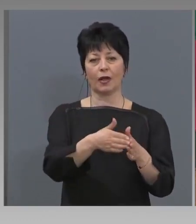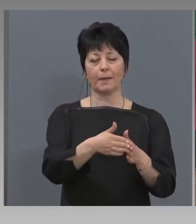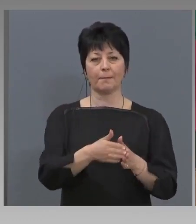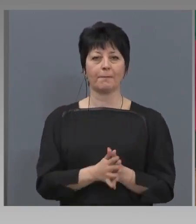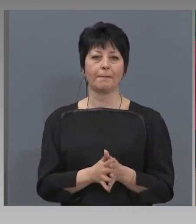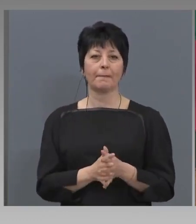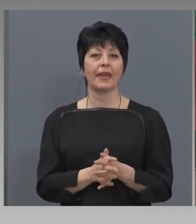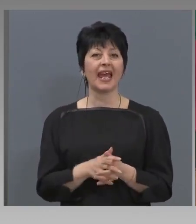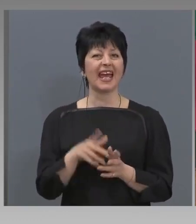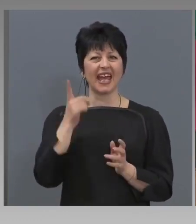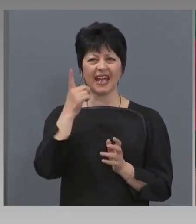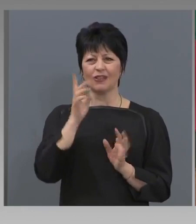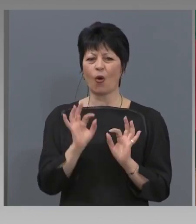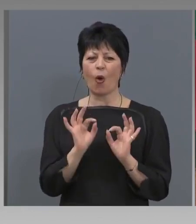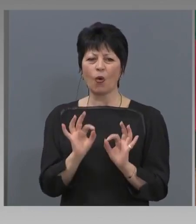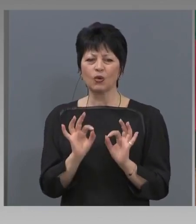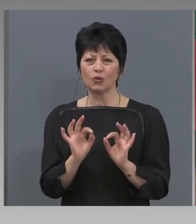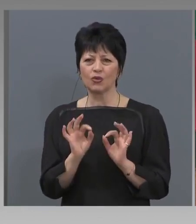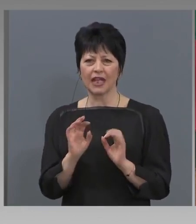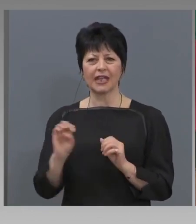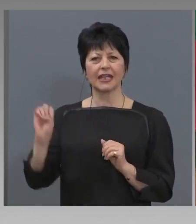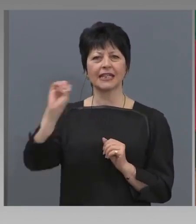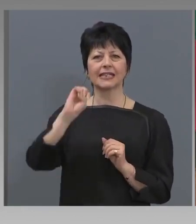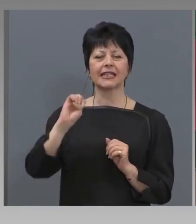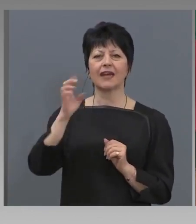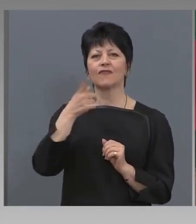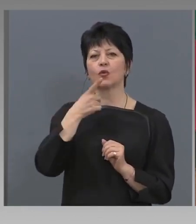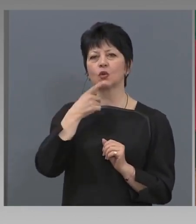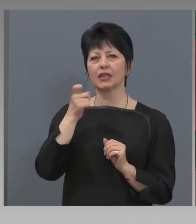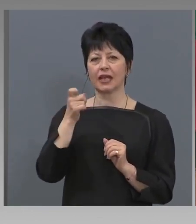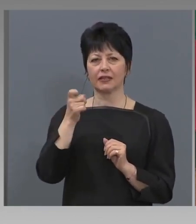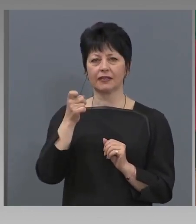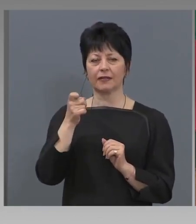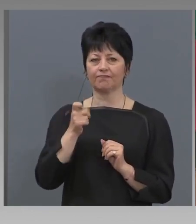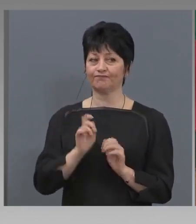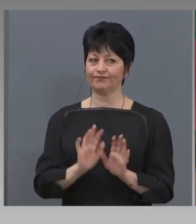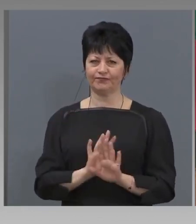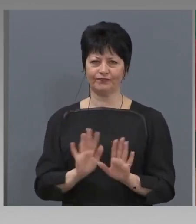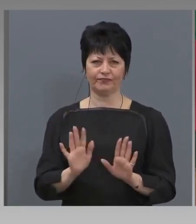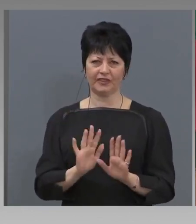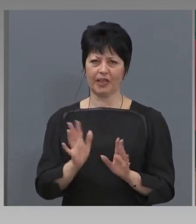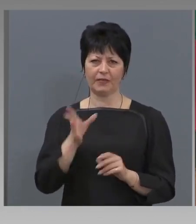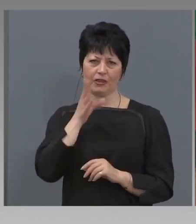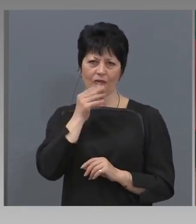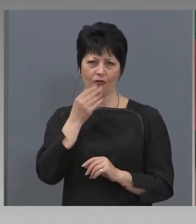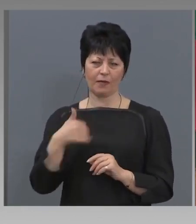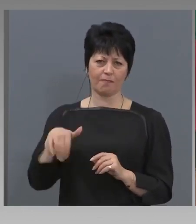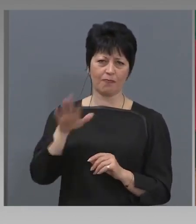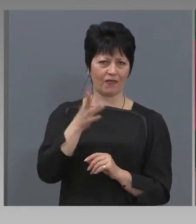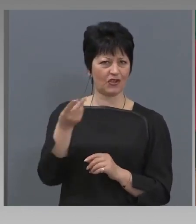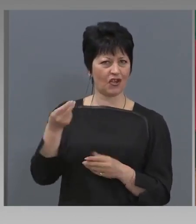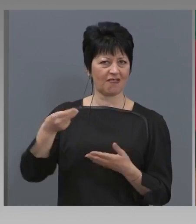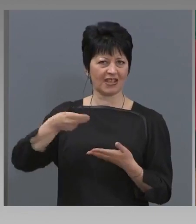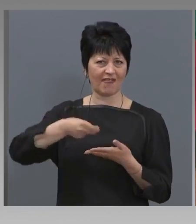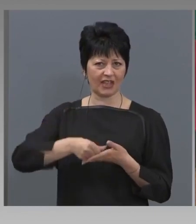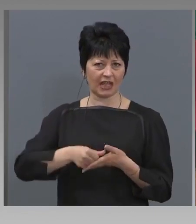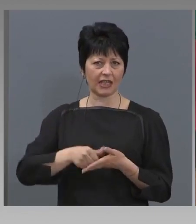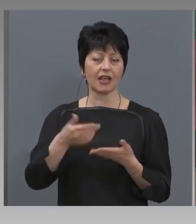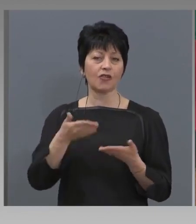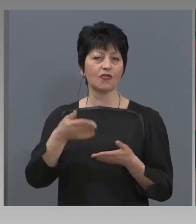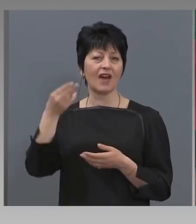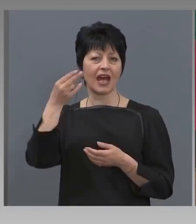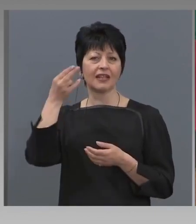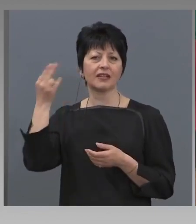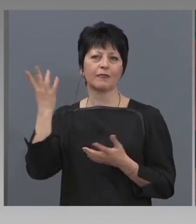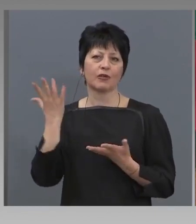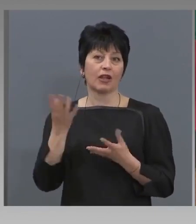Прощавайте, само едно отточнение за еврозоната, за да приключим... Няма да говорим повече по финанси, защото това е тема, която много е